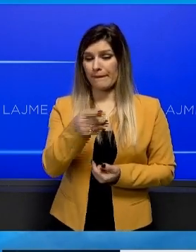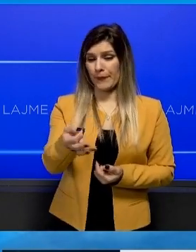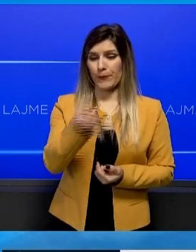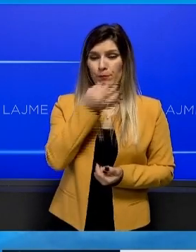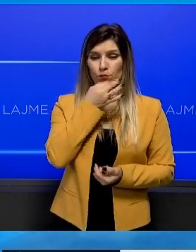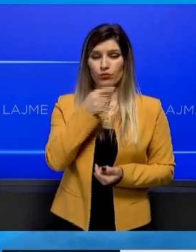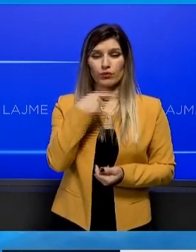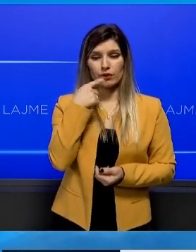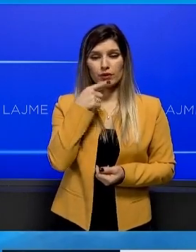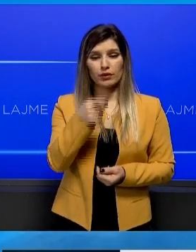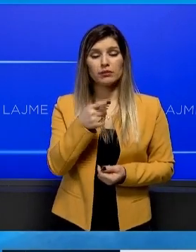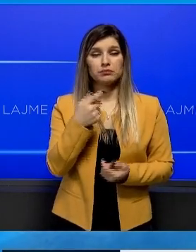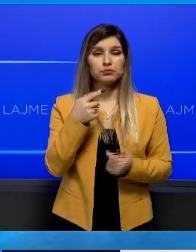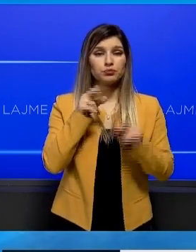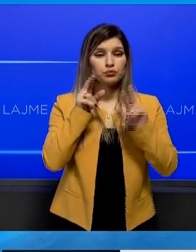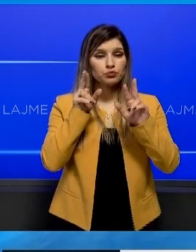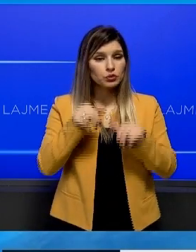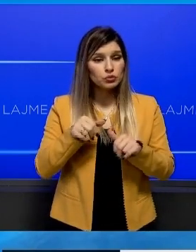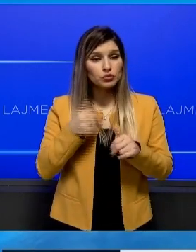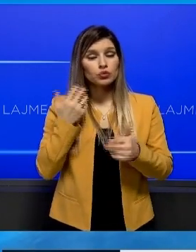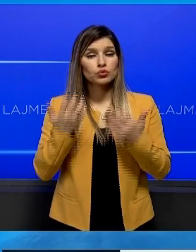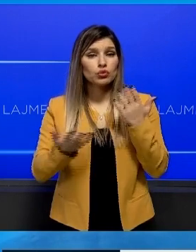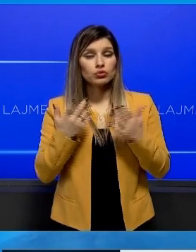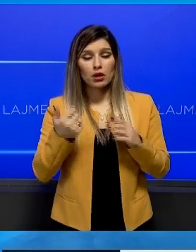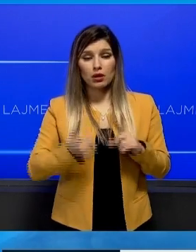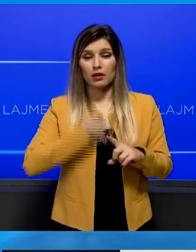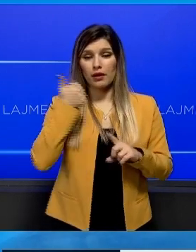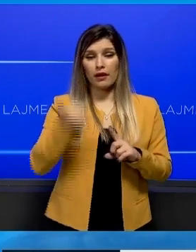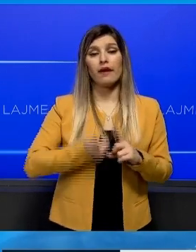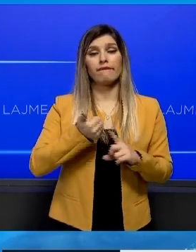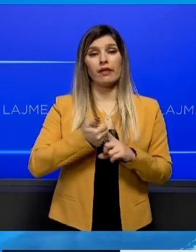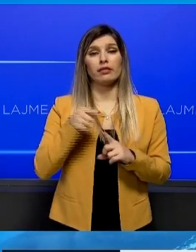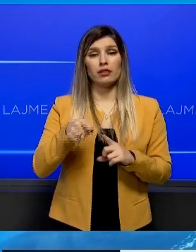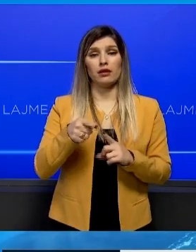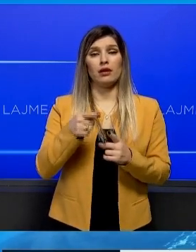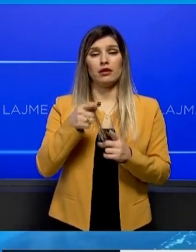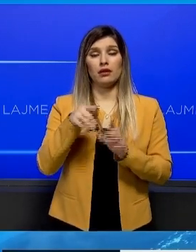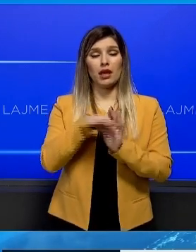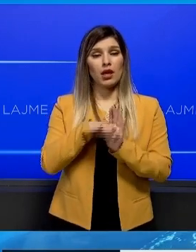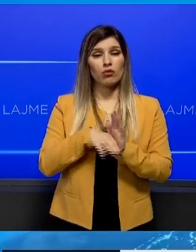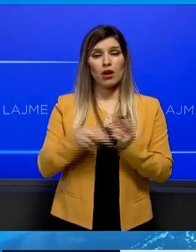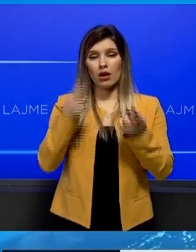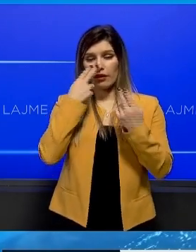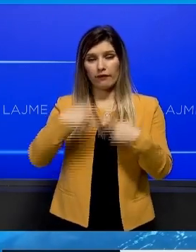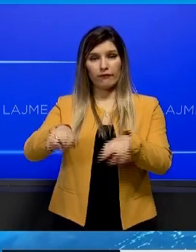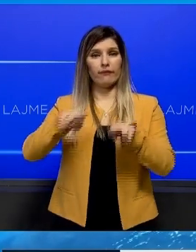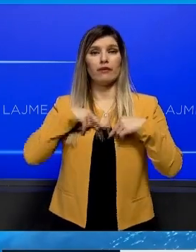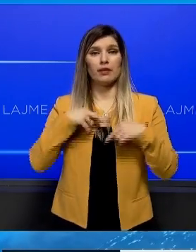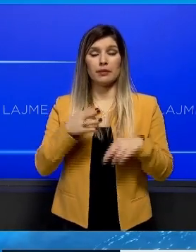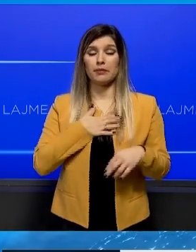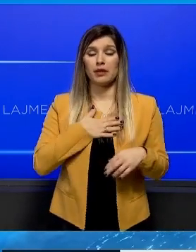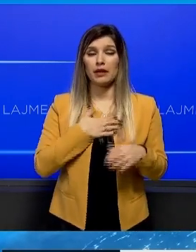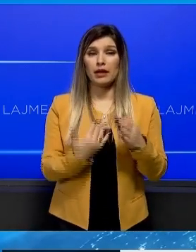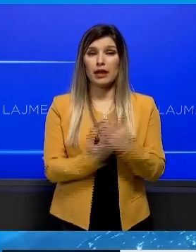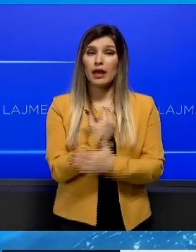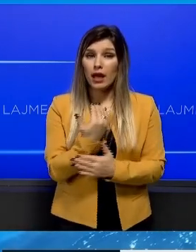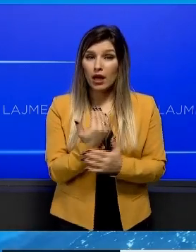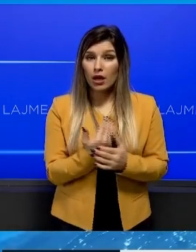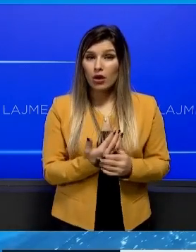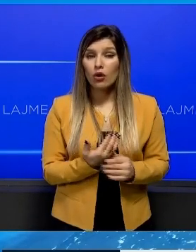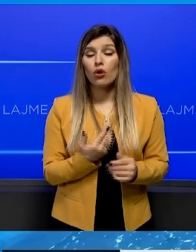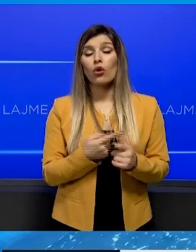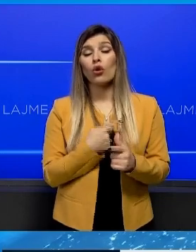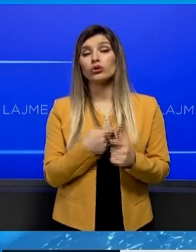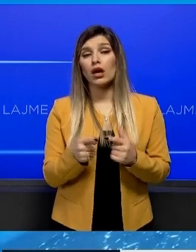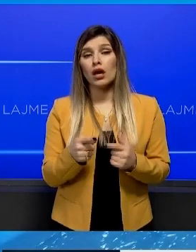se do të këtë gjosa që pas një vitit, qëmimit të kthehet në gjendin e pashme, ose në